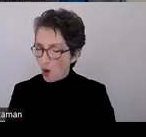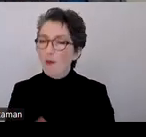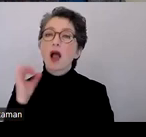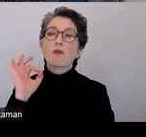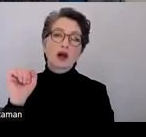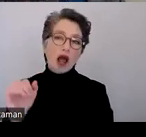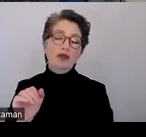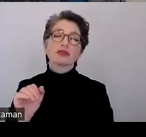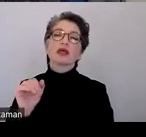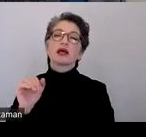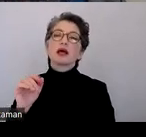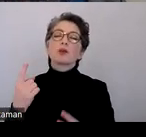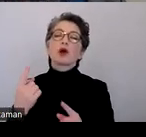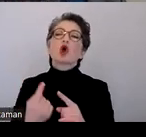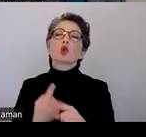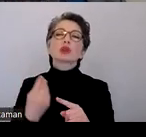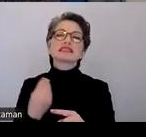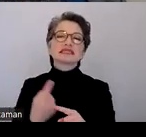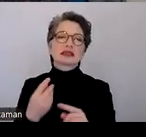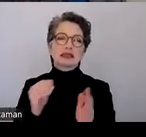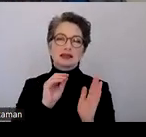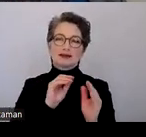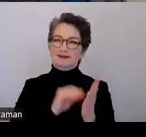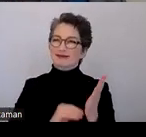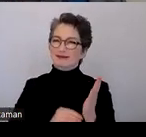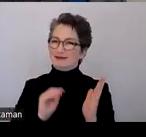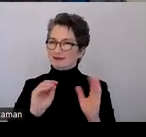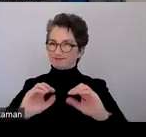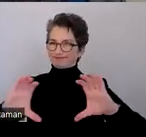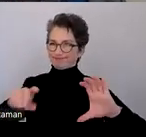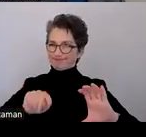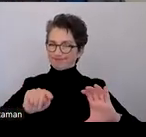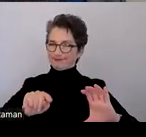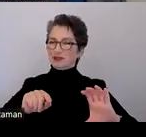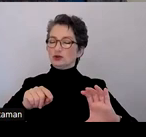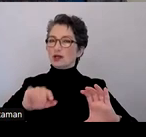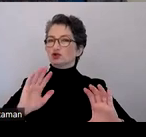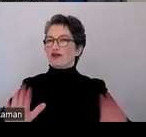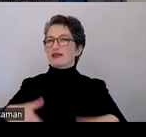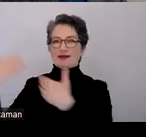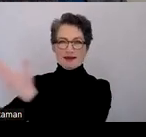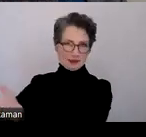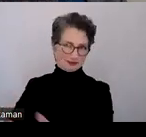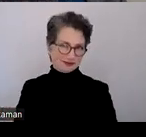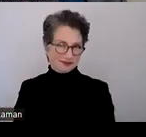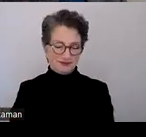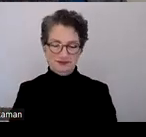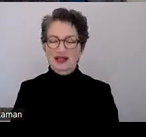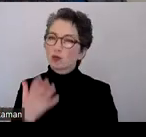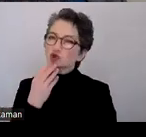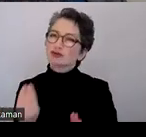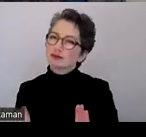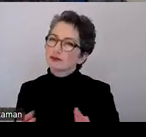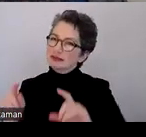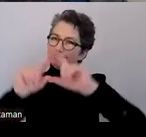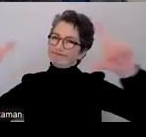den Notizenbereich verwenden, um vielleicht weitergehende Informationen zu geben. Und wenn man das dann auch entsprechend darauf